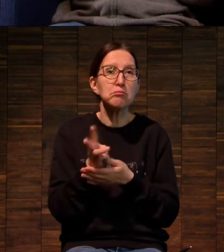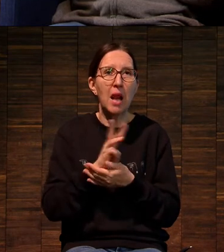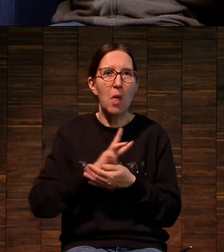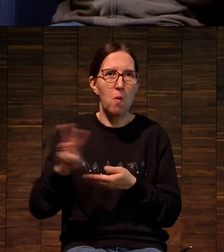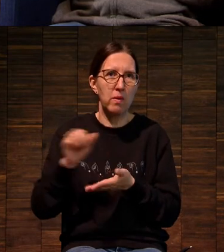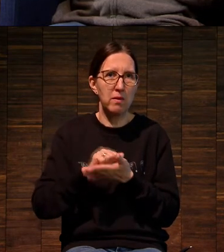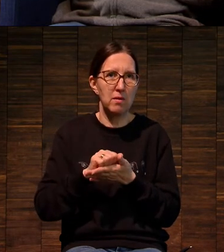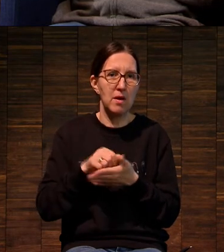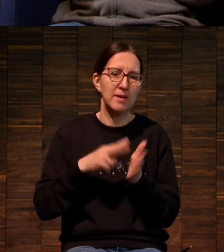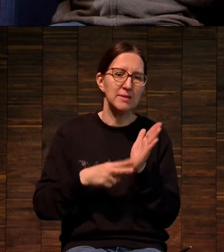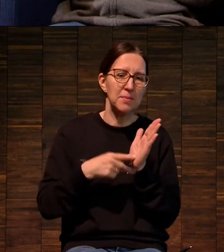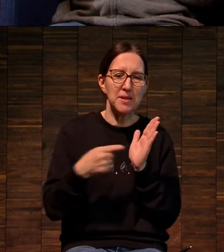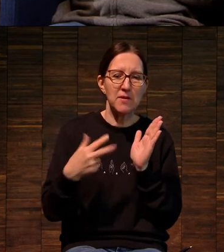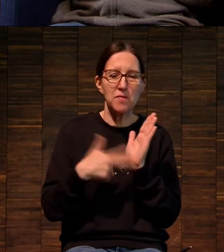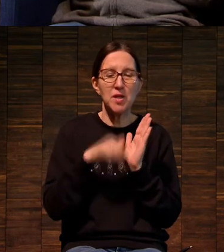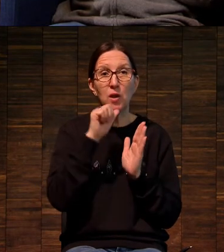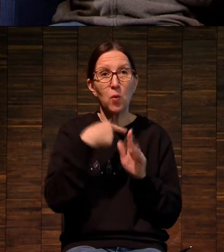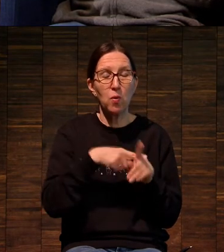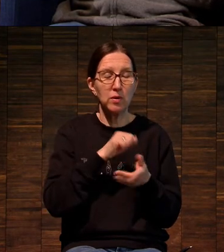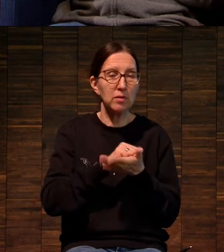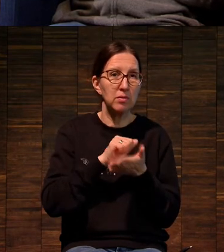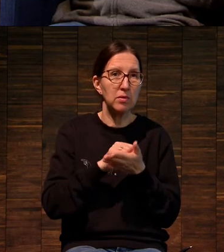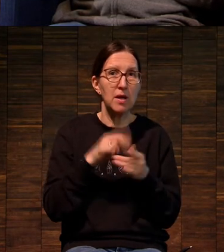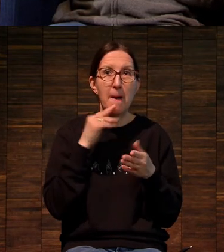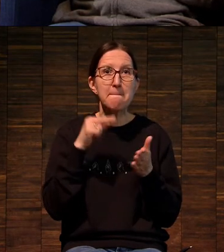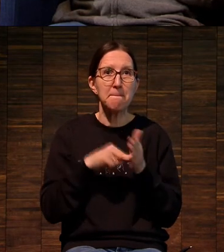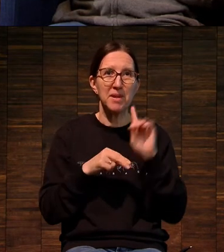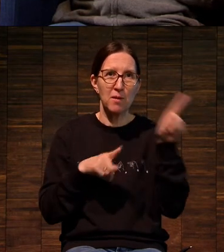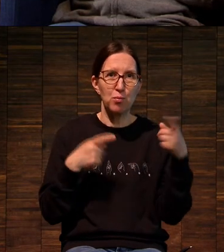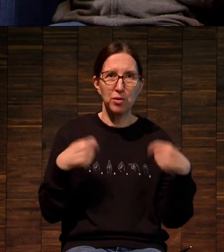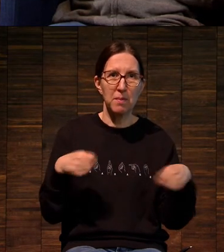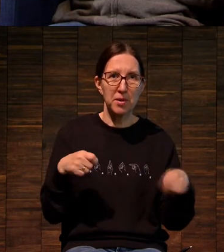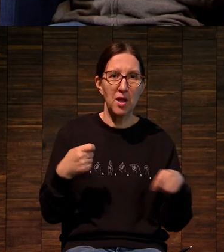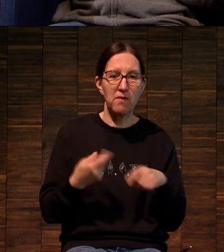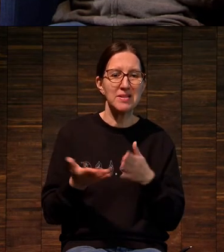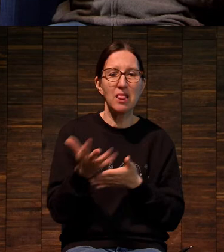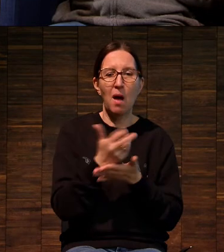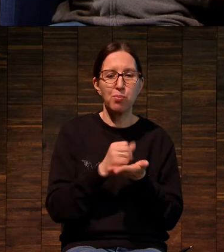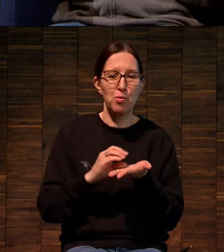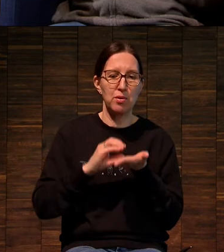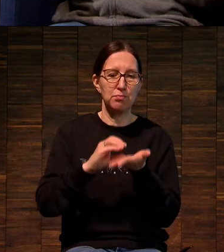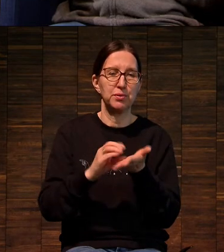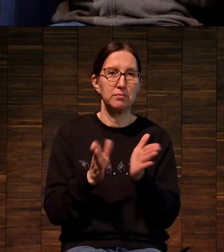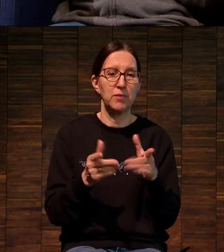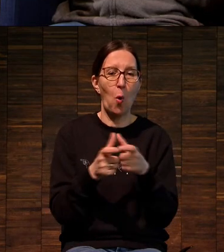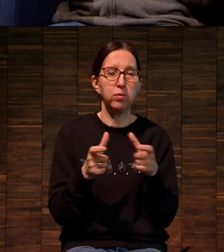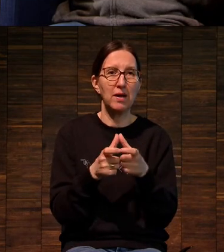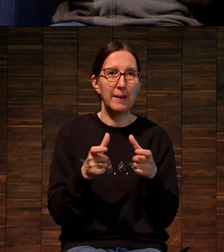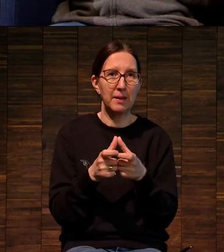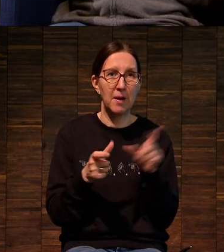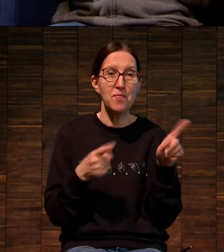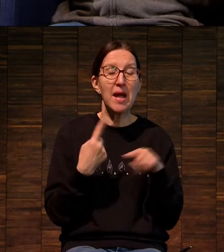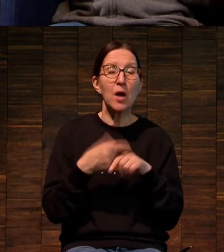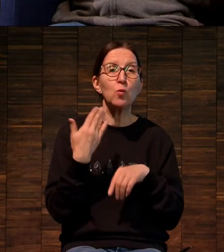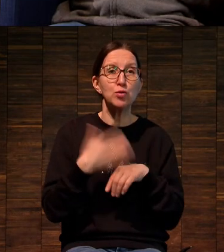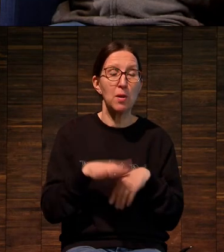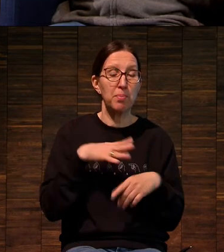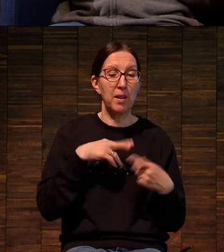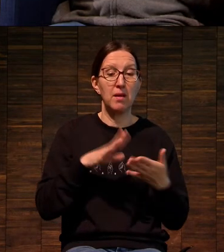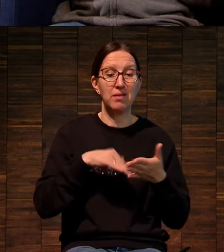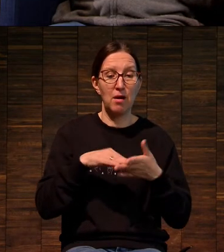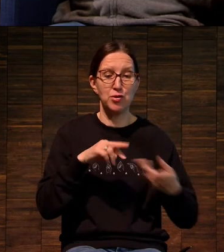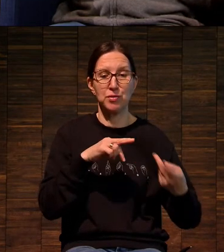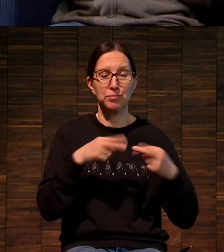в 70-80-е годы это все в Питере продавалось, как наборы открыток. Это уже было переведено в